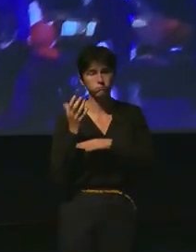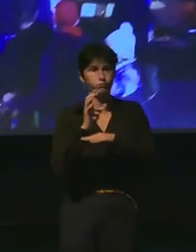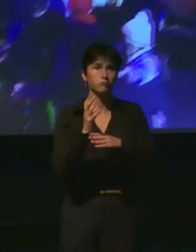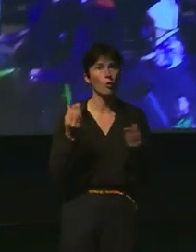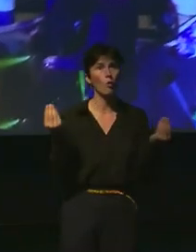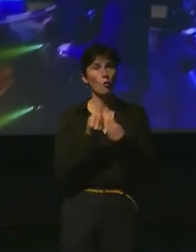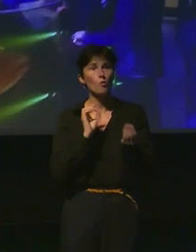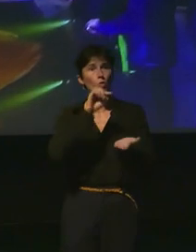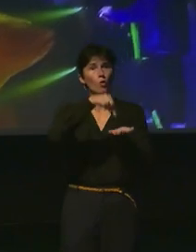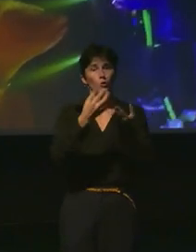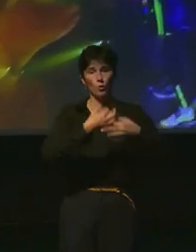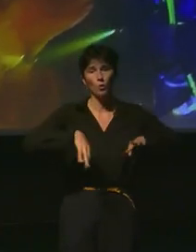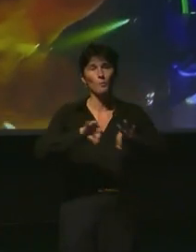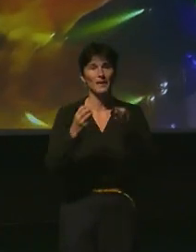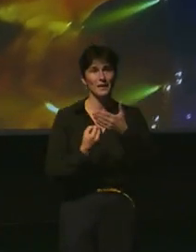-Zélande à Wellington.